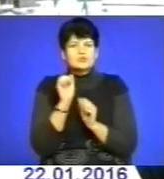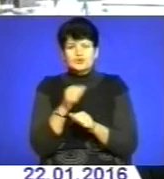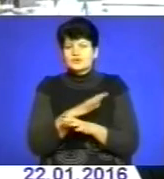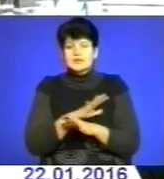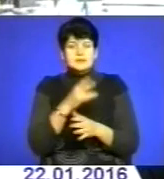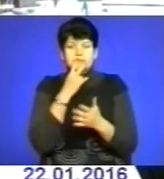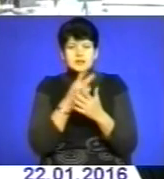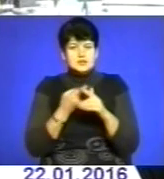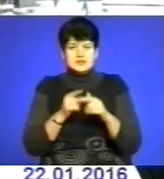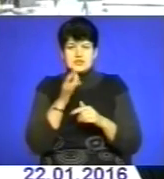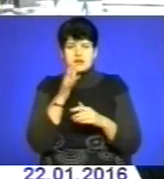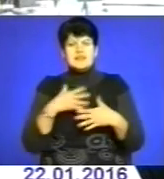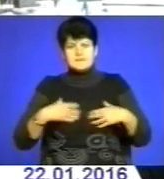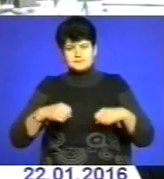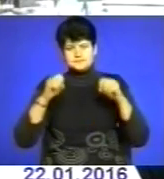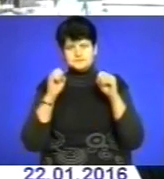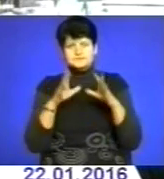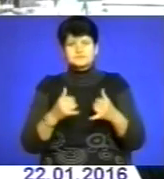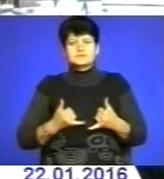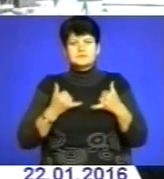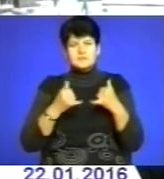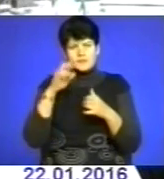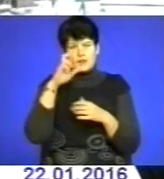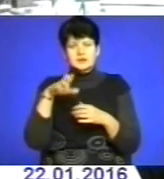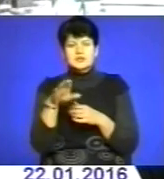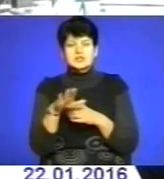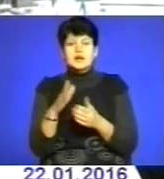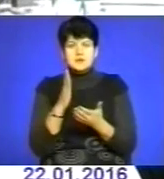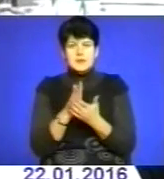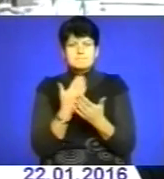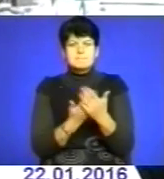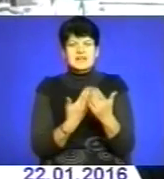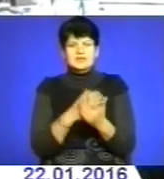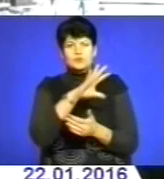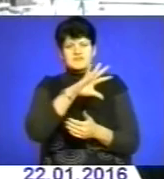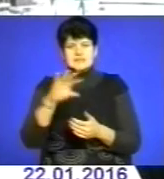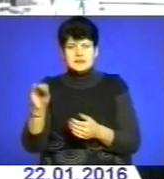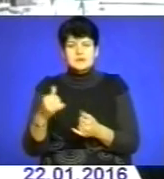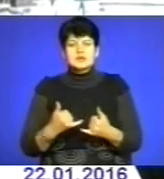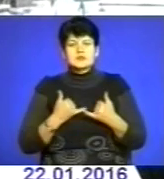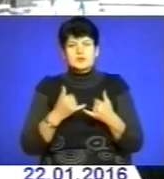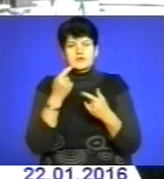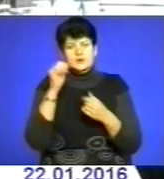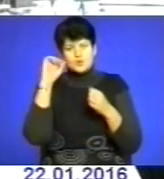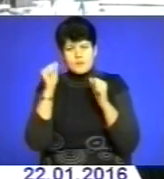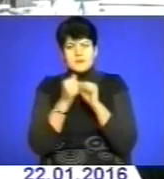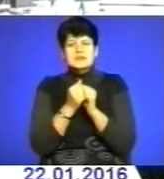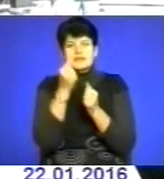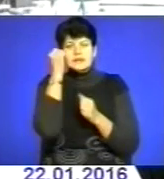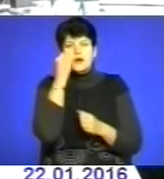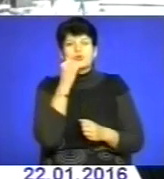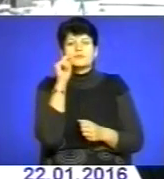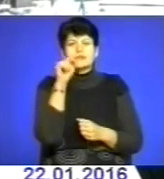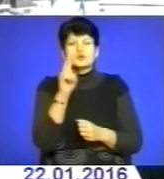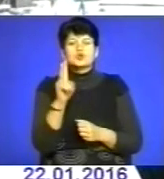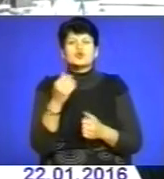але вони принесли цю жертву заради своєї нації, заради своєї країни, і вони сьогодні є прикладом для всіх. Тому ми сьогодні шановимо їхню пам'яті, і сьогодні ми дякуємо тим, хто